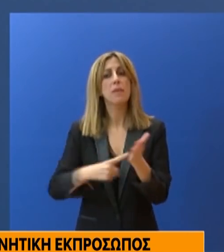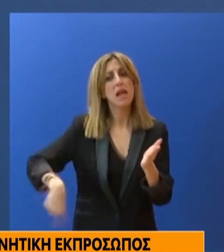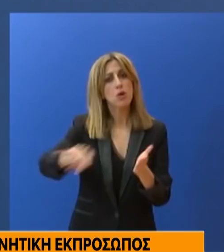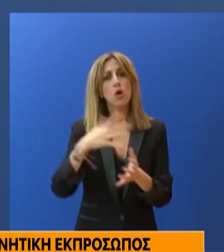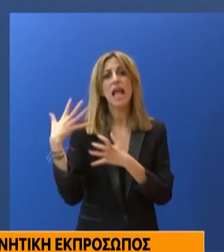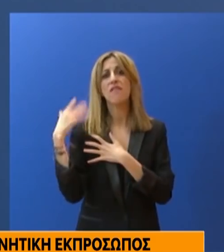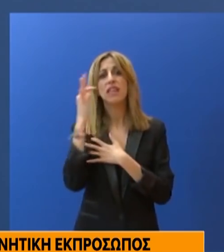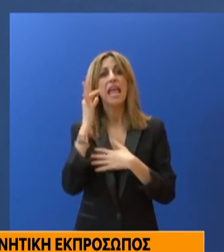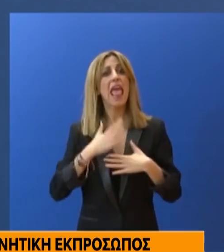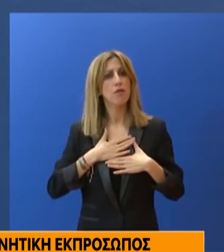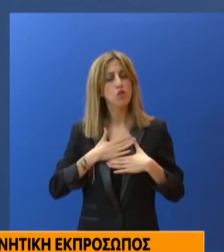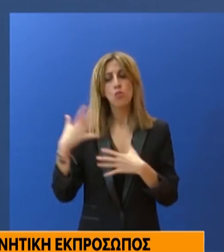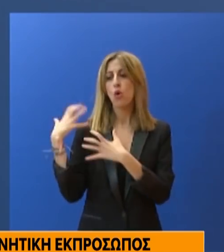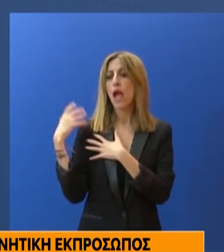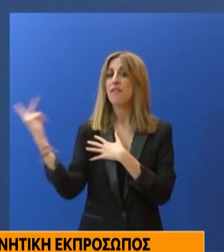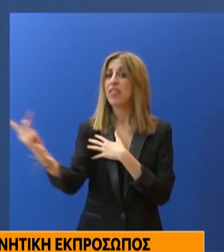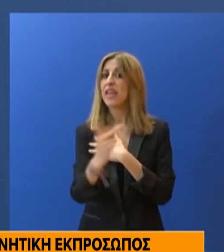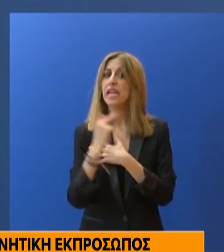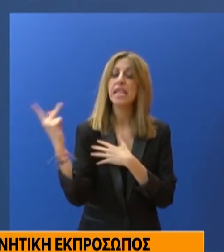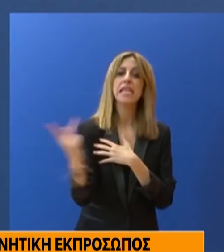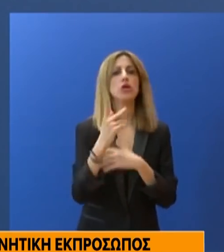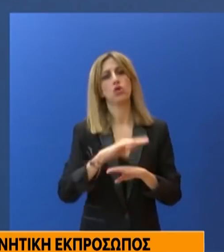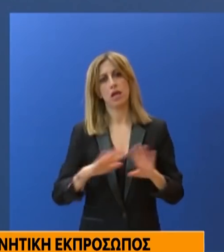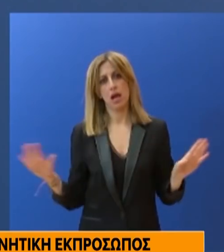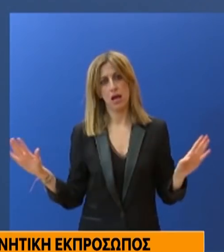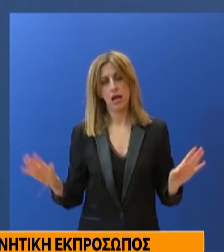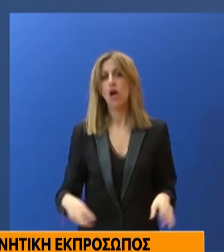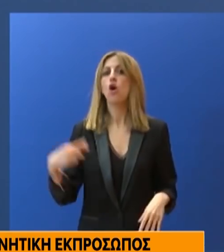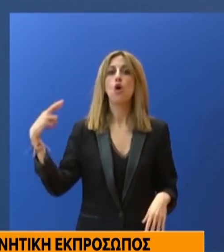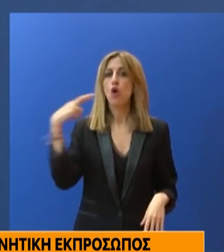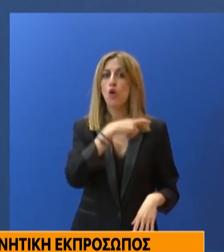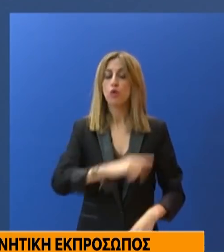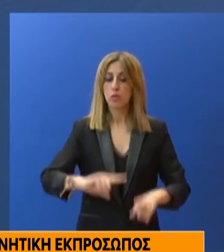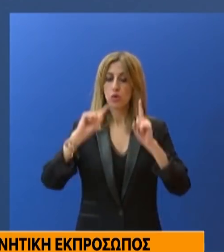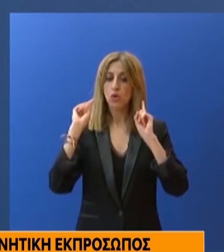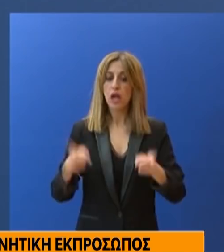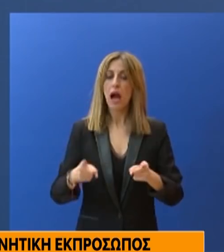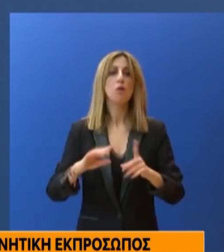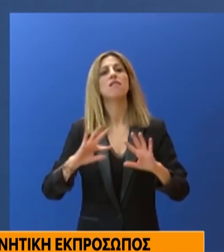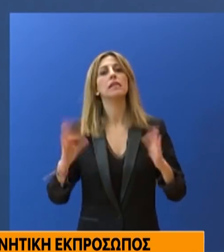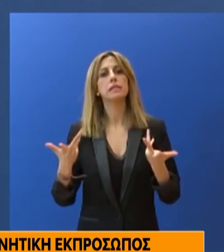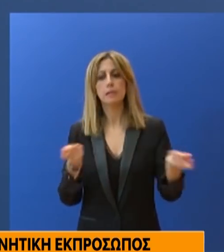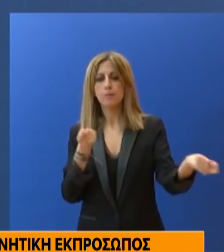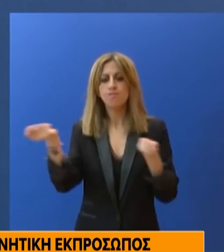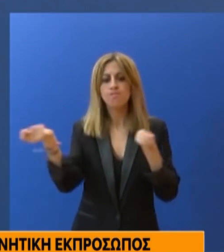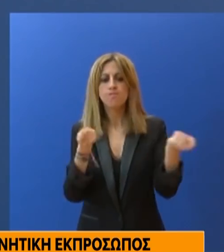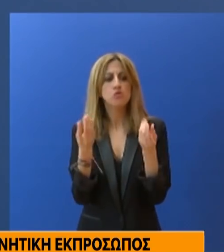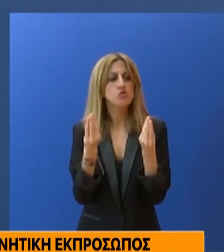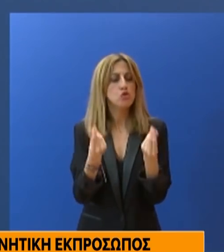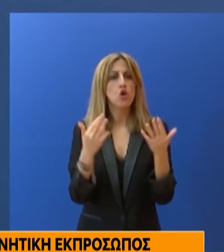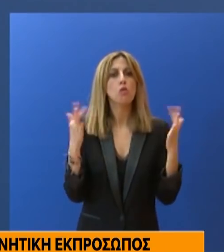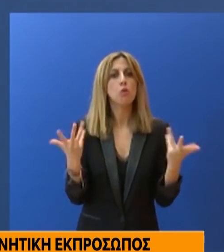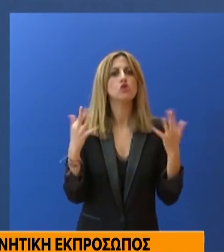υπευθυνότητας. Για τον καλύτερο συντονισμό των αναγκαίων δράσεων με απόφαση του Πρωθυπουργού ανατίθενται αρμοδιότητες του συντονισμού όλων των